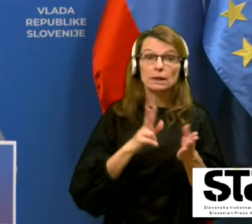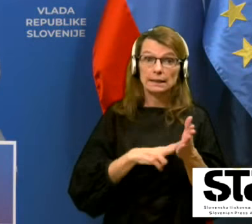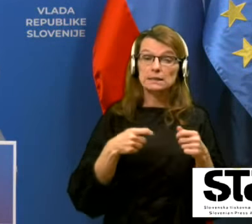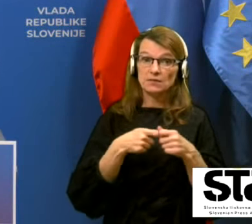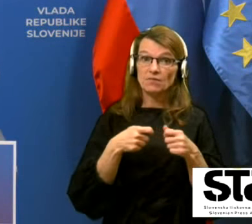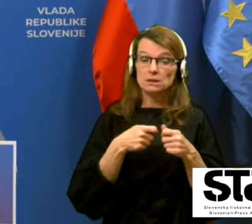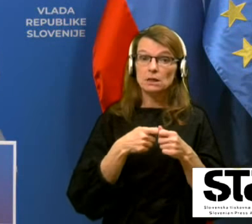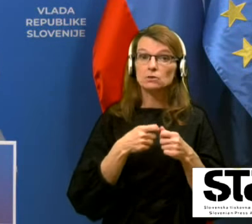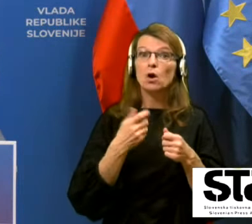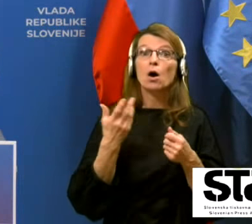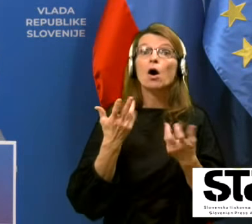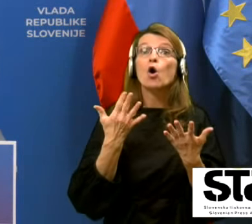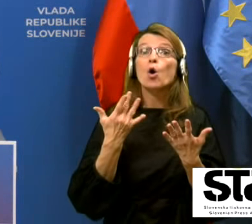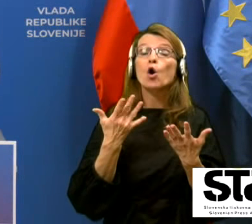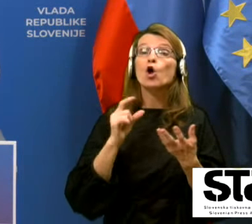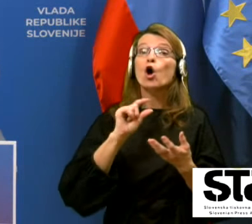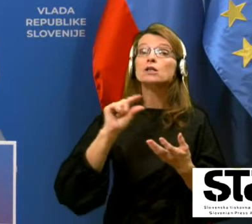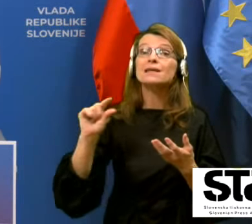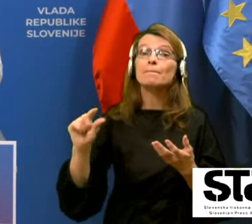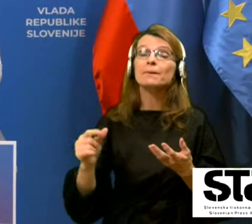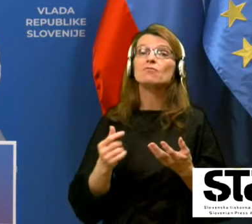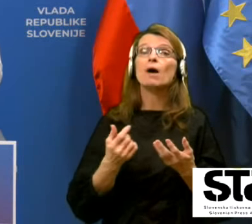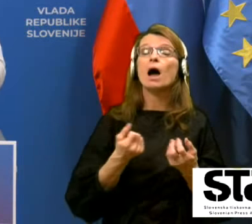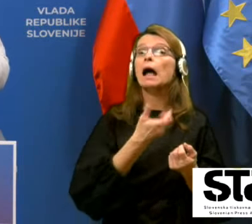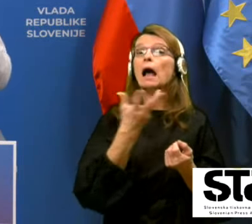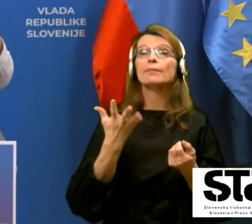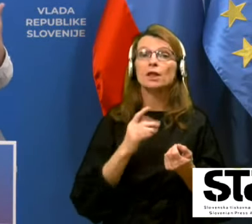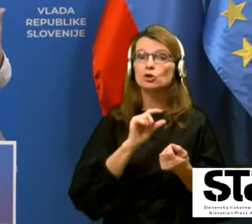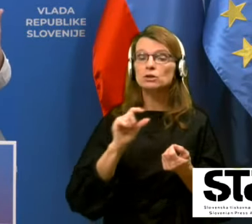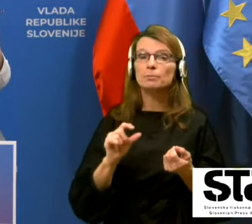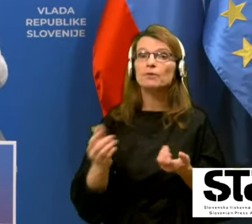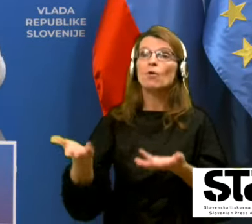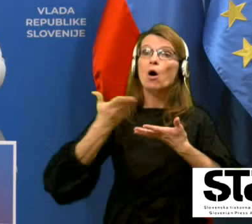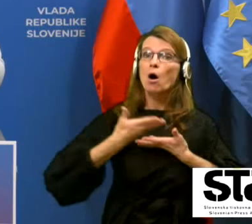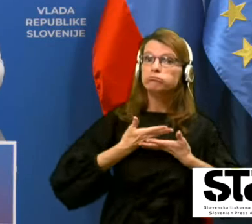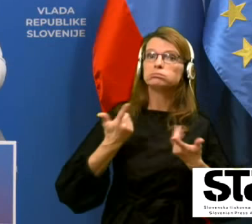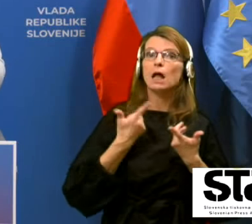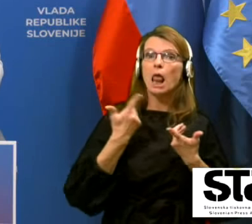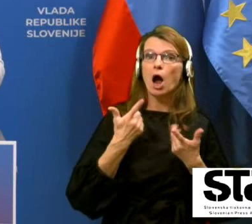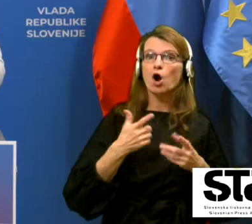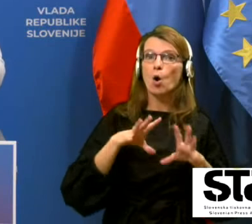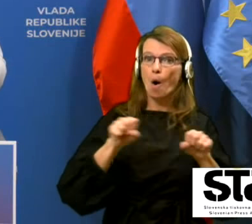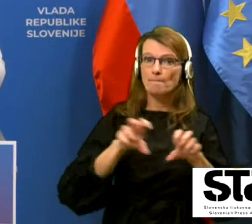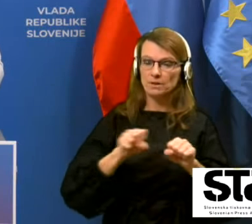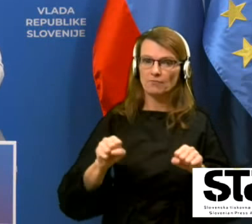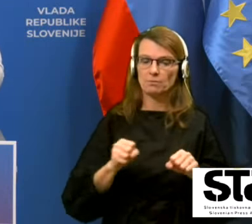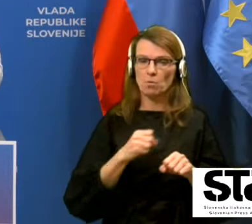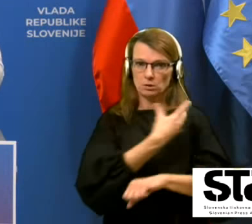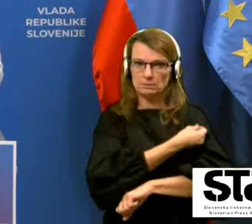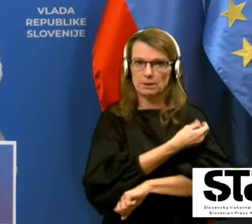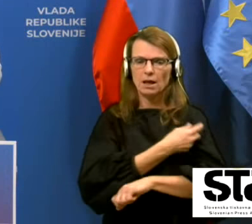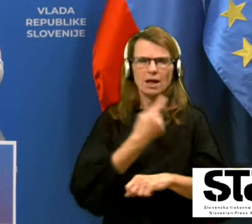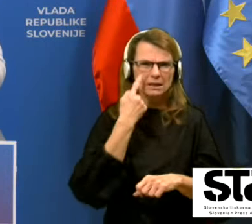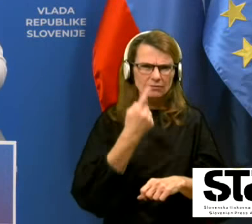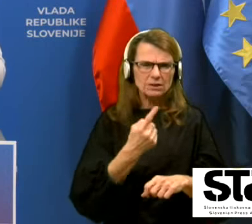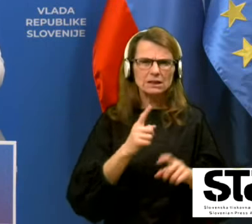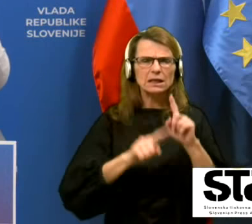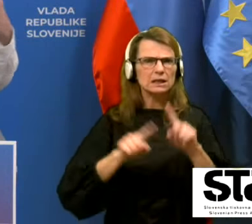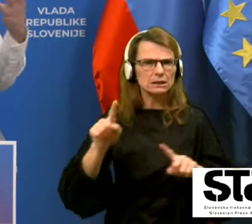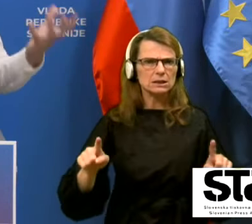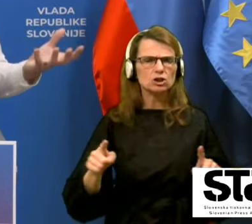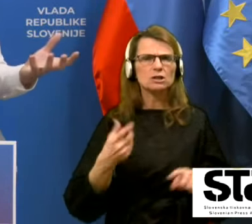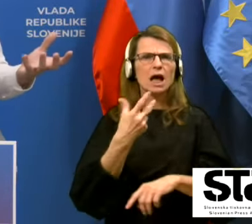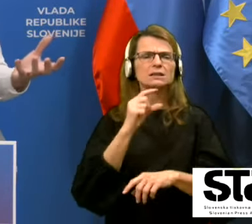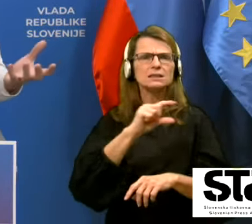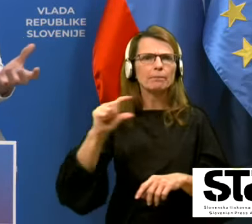cepivo na voljo, katero cepivo bo na voljo. Tudi odvisno, veste, moramo se sploh vidjeti, kako bomo lahko cepiti, ker ker ste videli različna cepiva, imajo